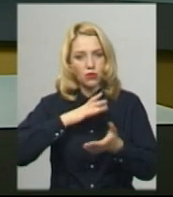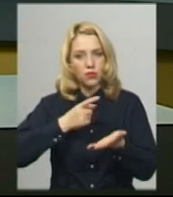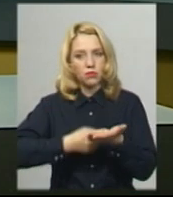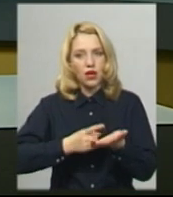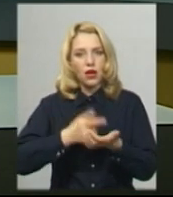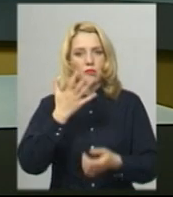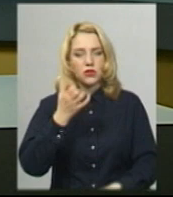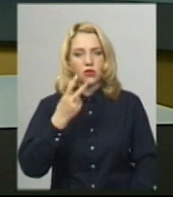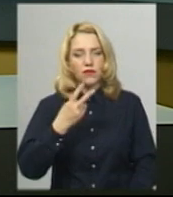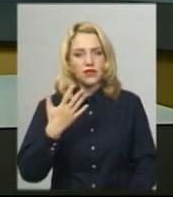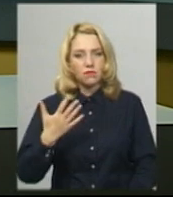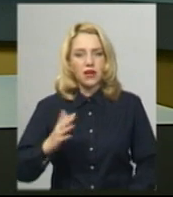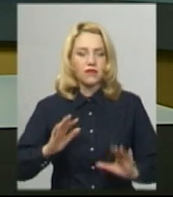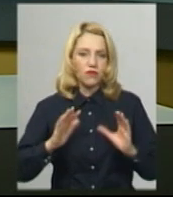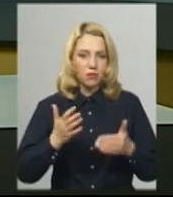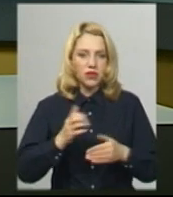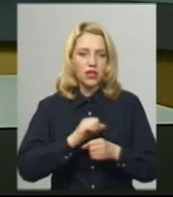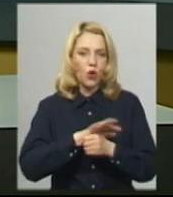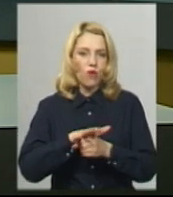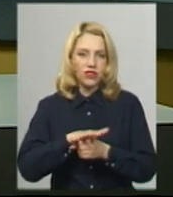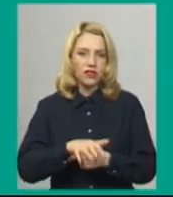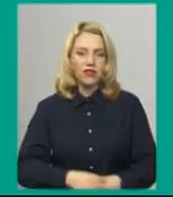525 випадків COVID-19.